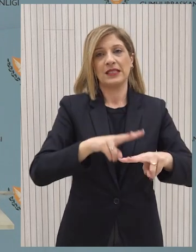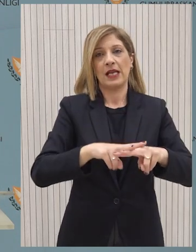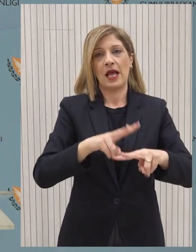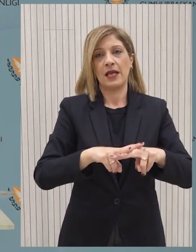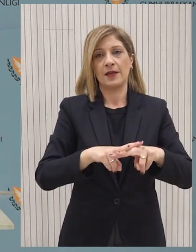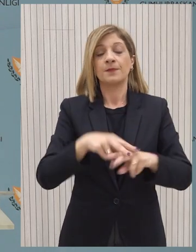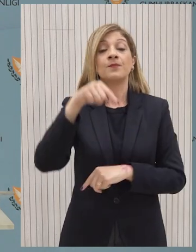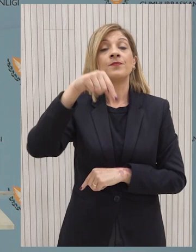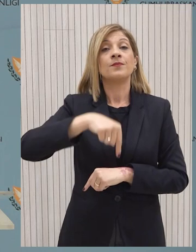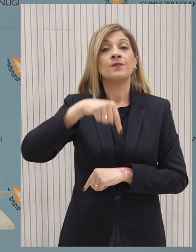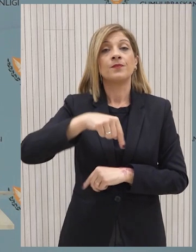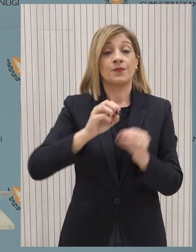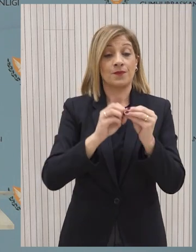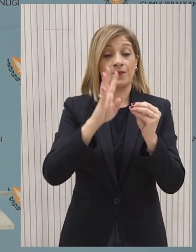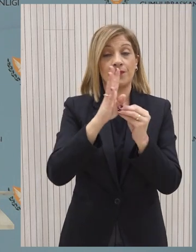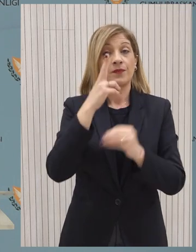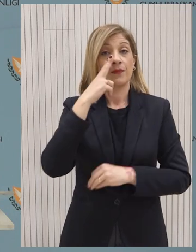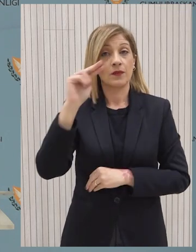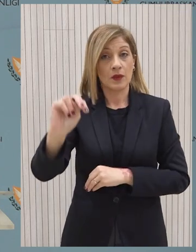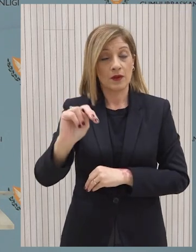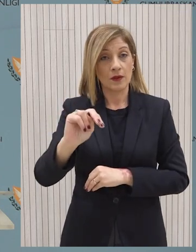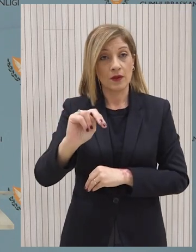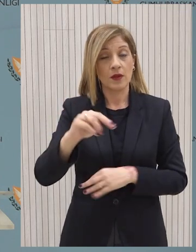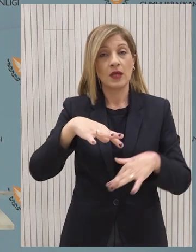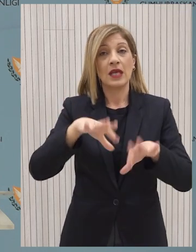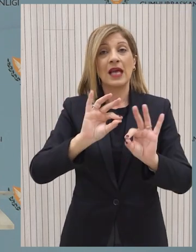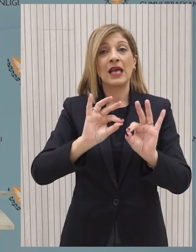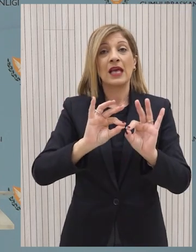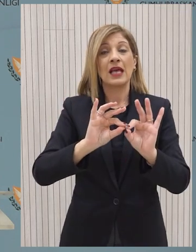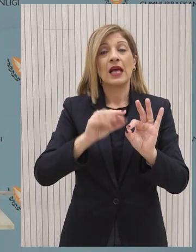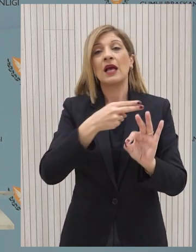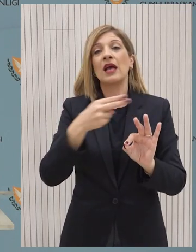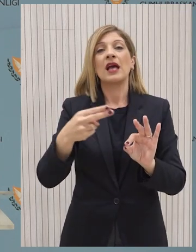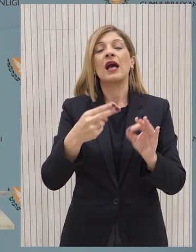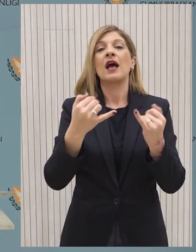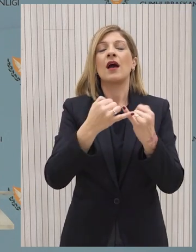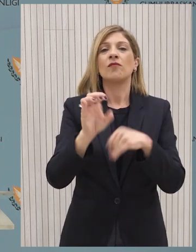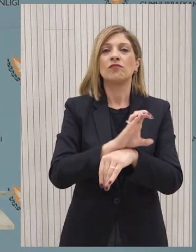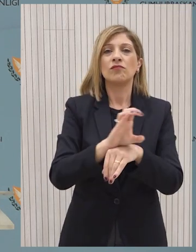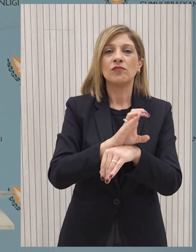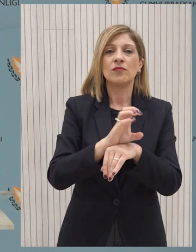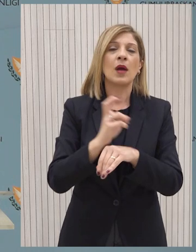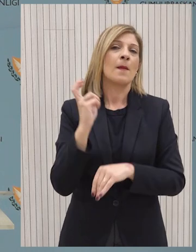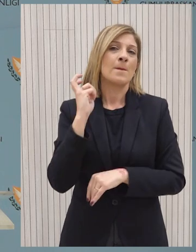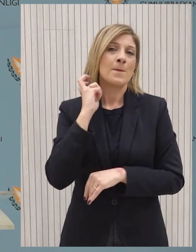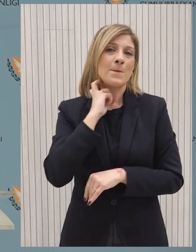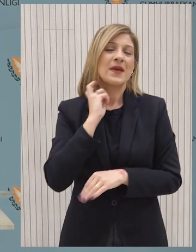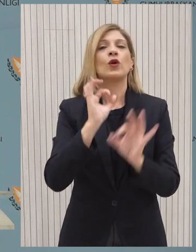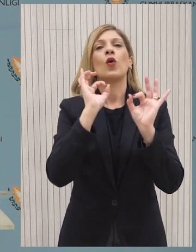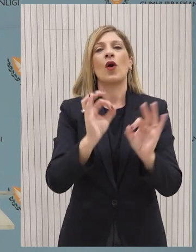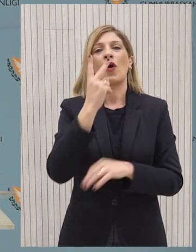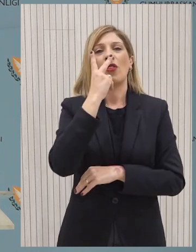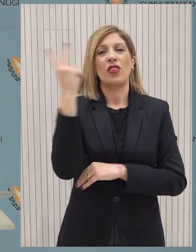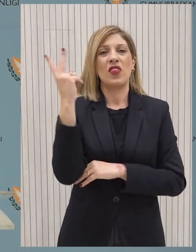Από σήμερα, 14 Νοεμβρίου, τίθεται σε εφαρμογή η τελική λύση του ηλεκτρονικού συστήματος του Μητρώου Πραγματικών Δικαιούχων,